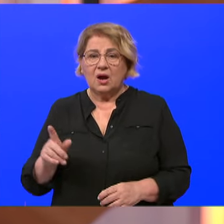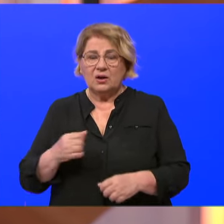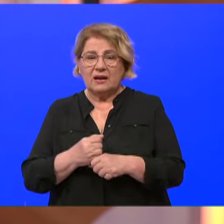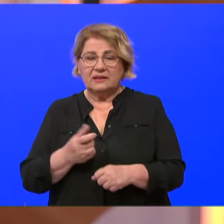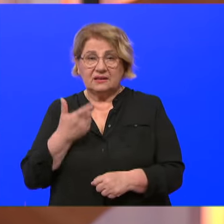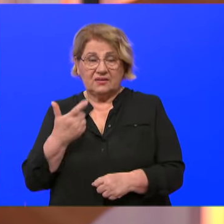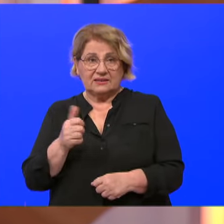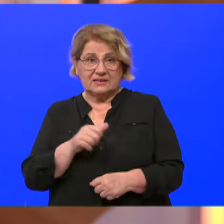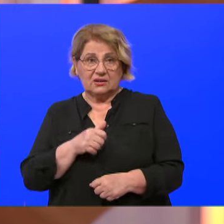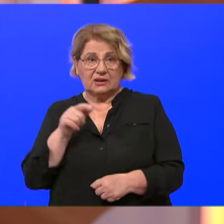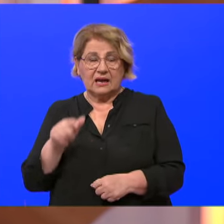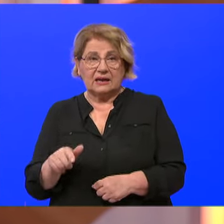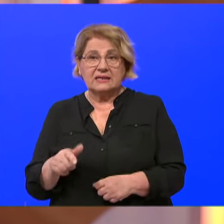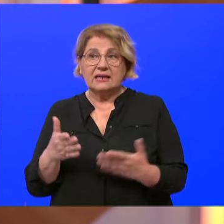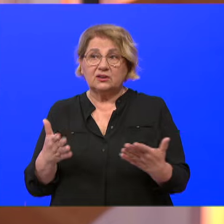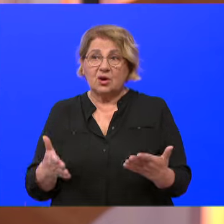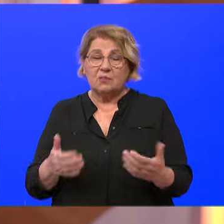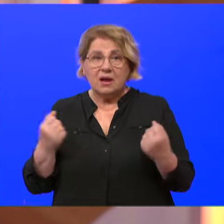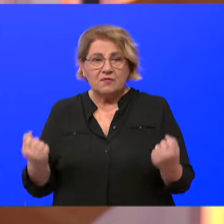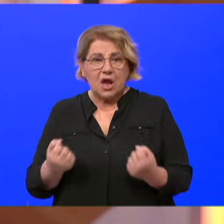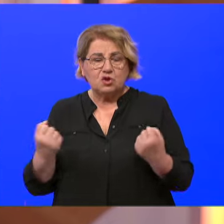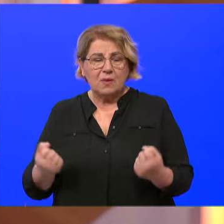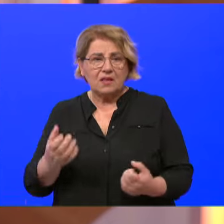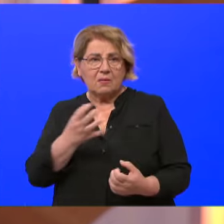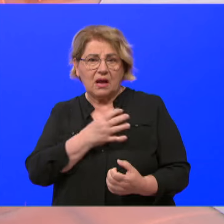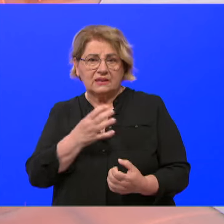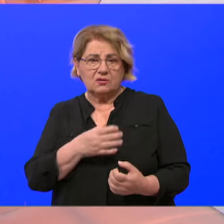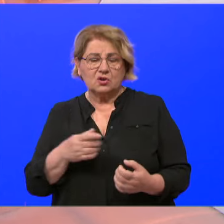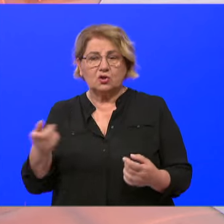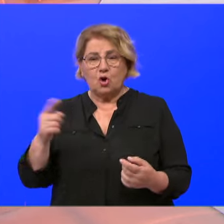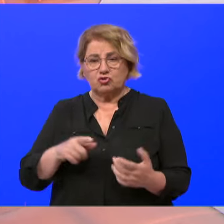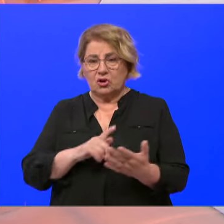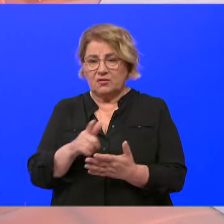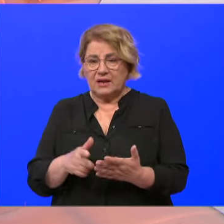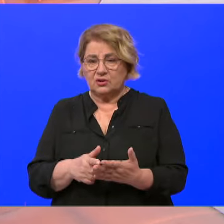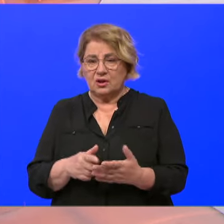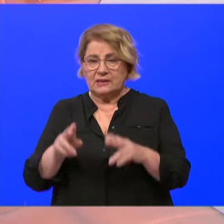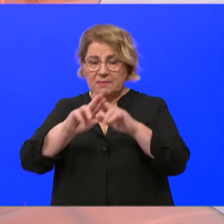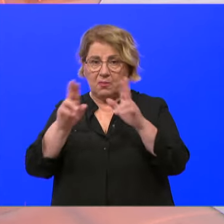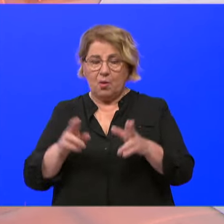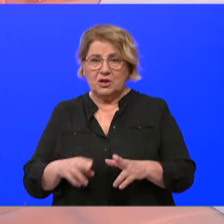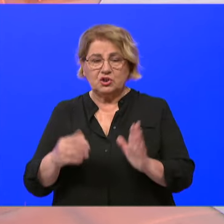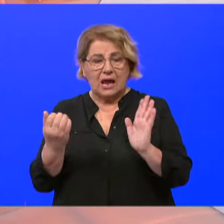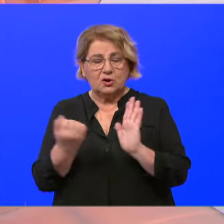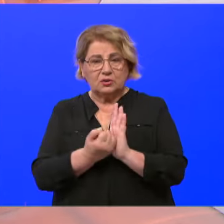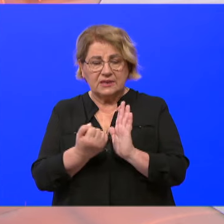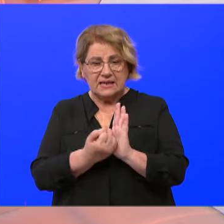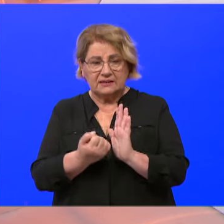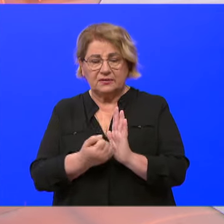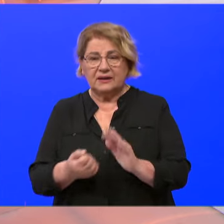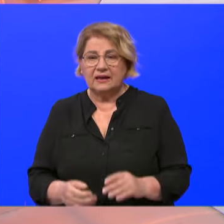bavim 20 godina kompletno dekongestivno, međutim, došlo je vrijeme da imamo međunarodni certifikat.